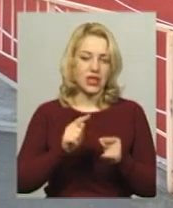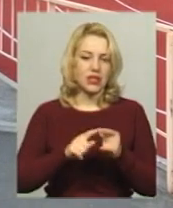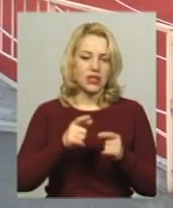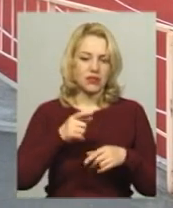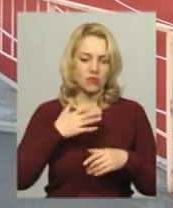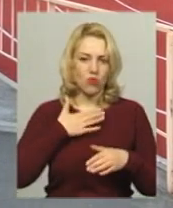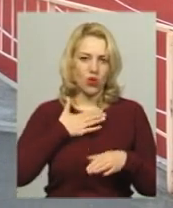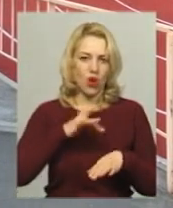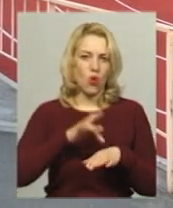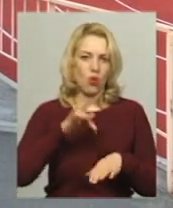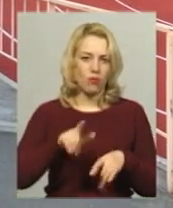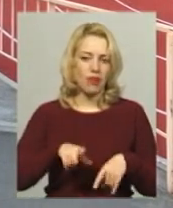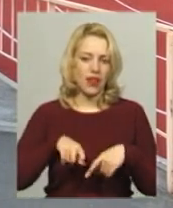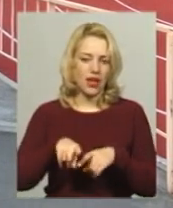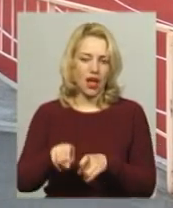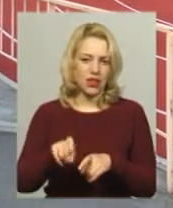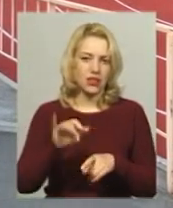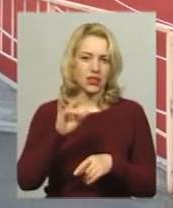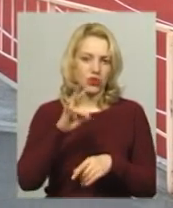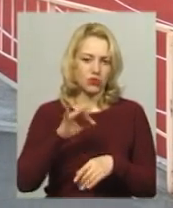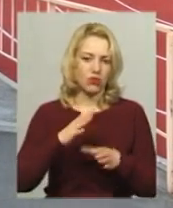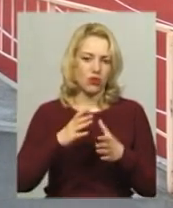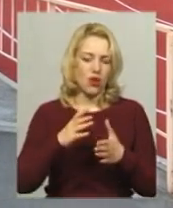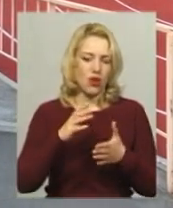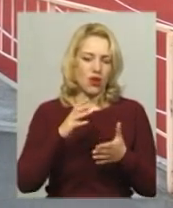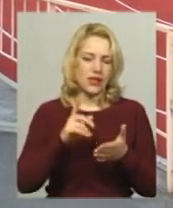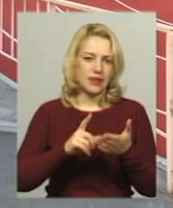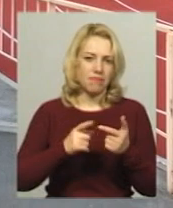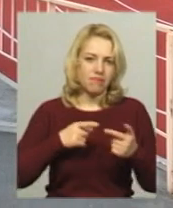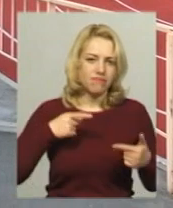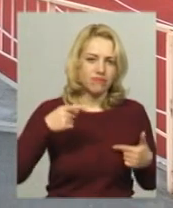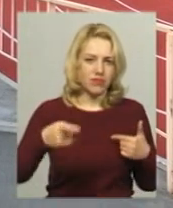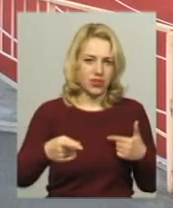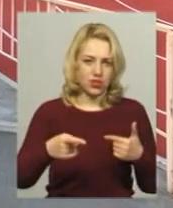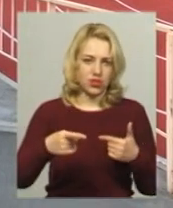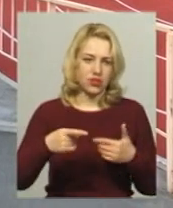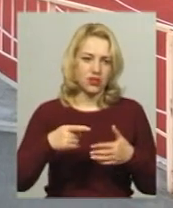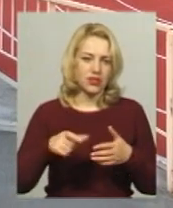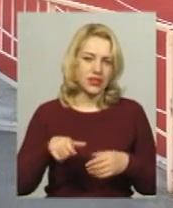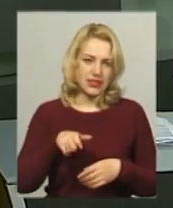атлетка займатися, але вже почала більш такі довші дистанції себе спробувала».